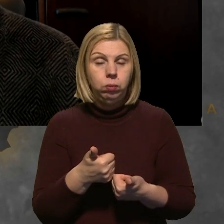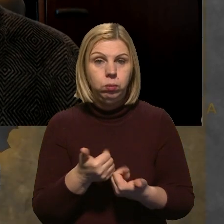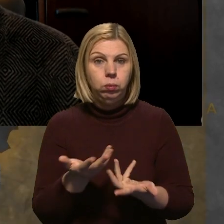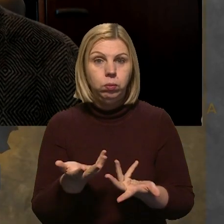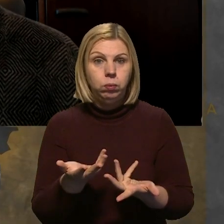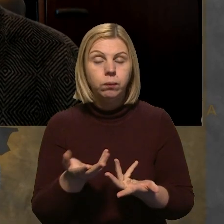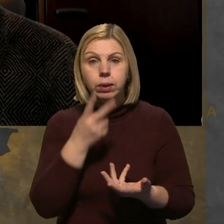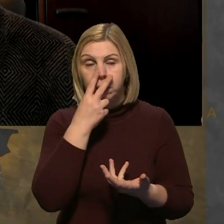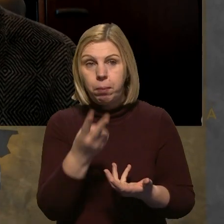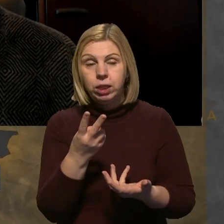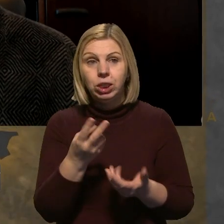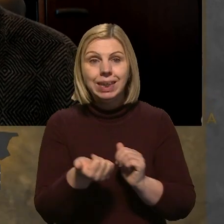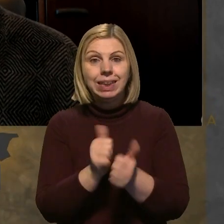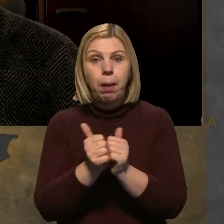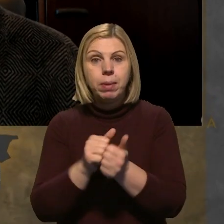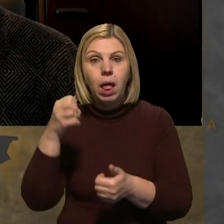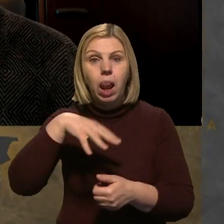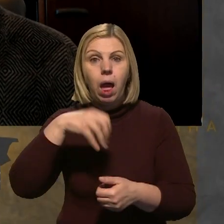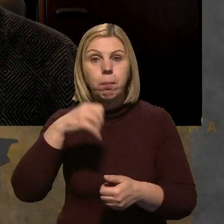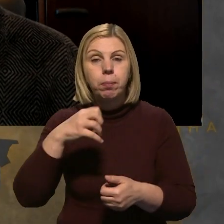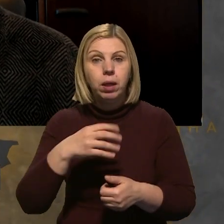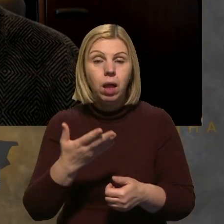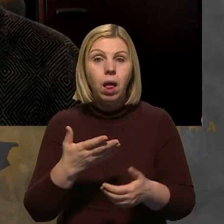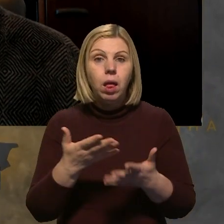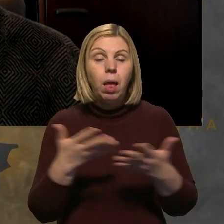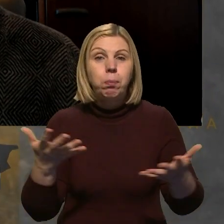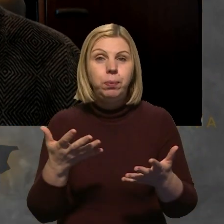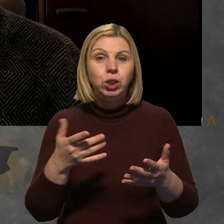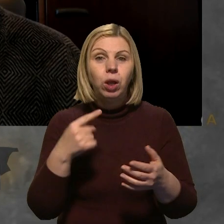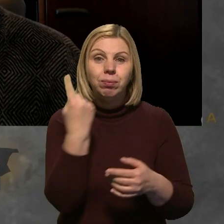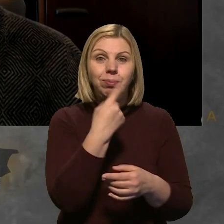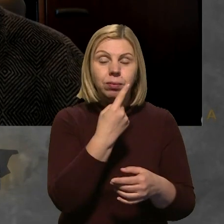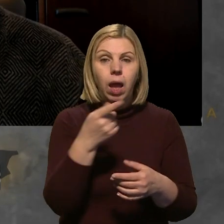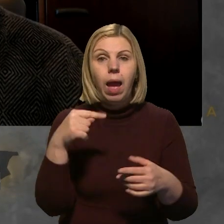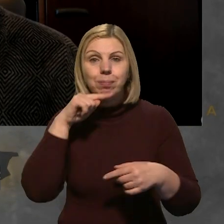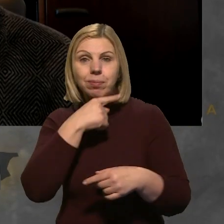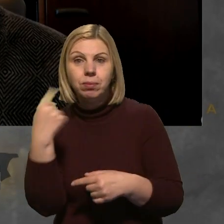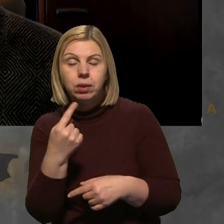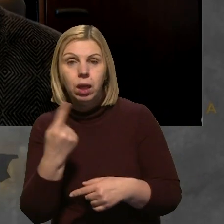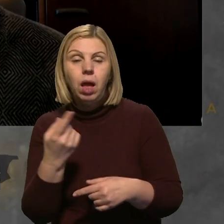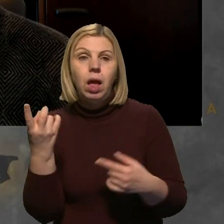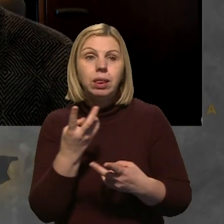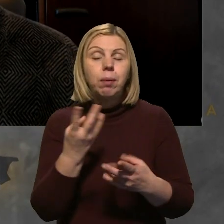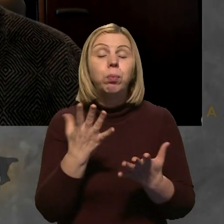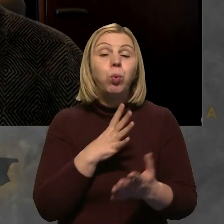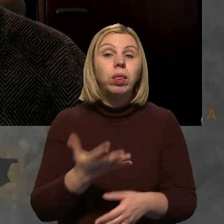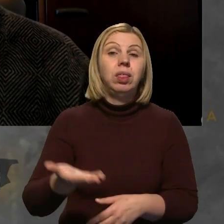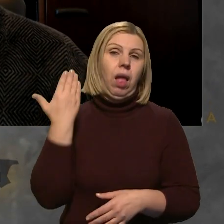Ну, бачите, заміну лампочок на більш енергоємні належало, напевно, зробити ще давно.